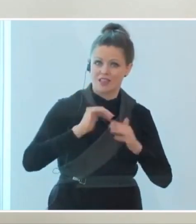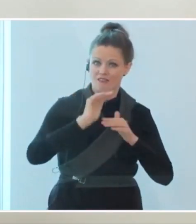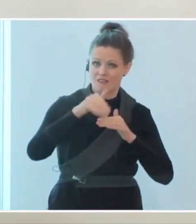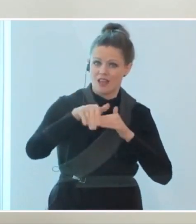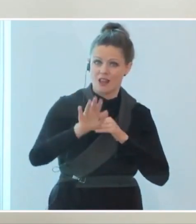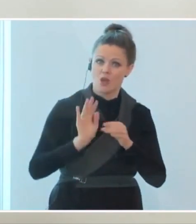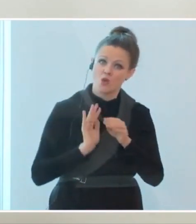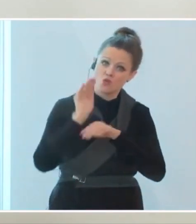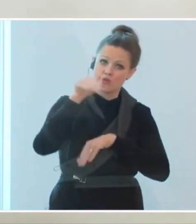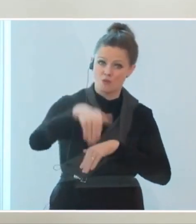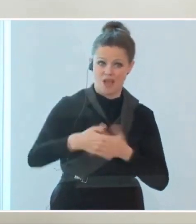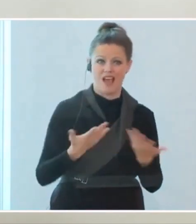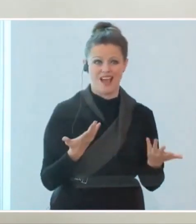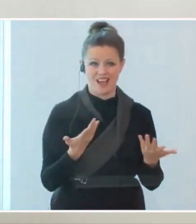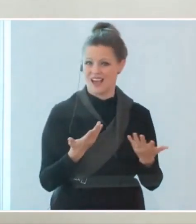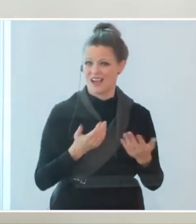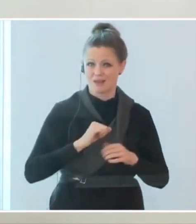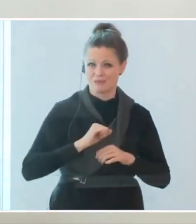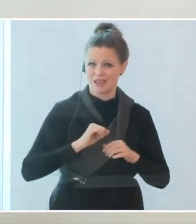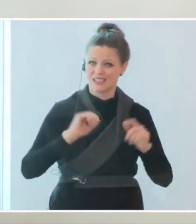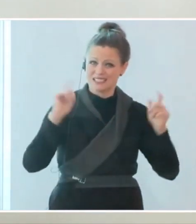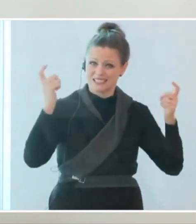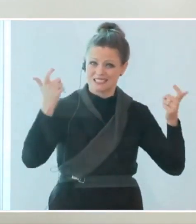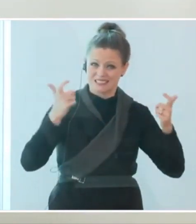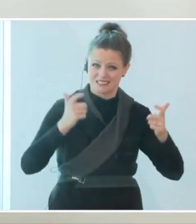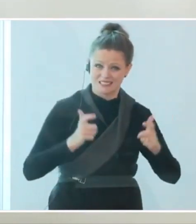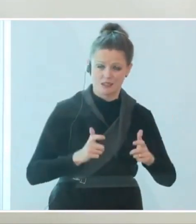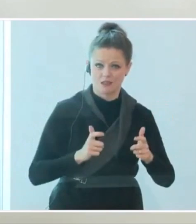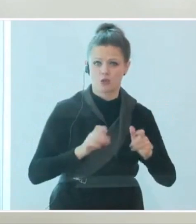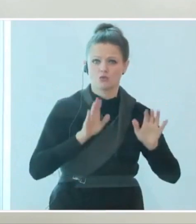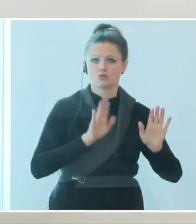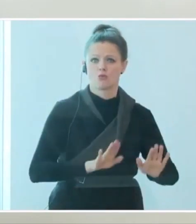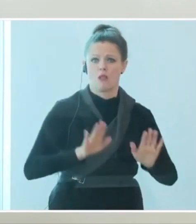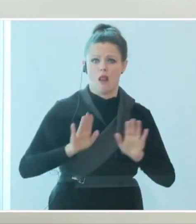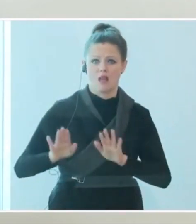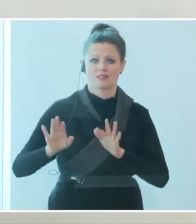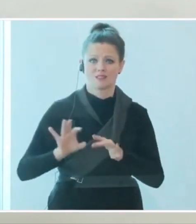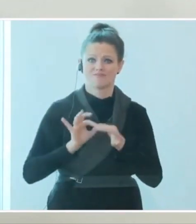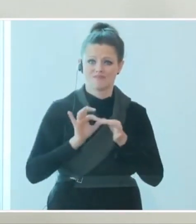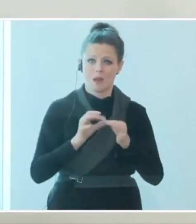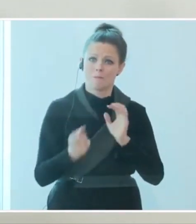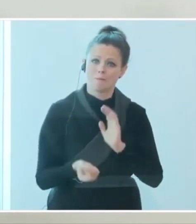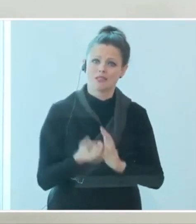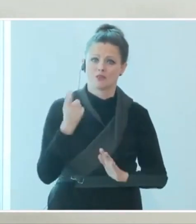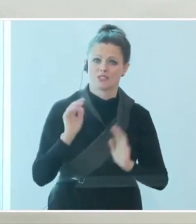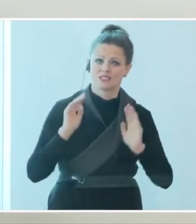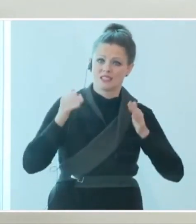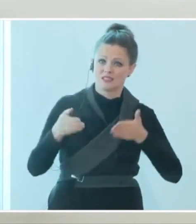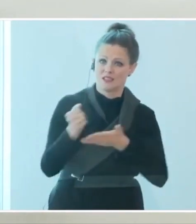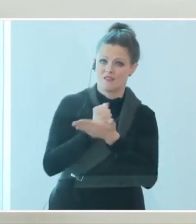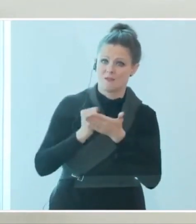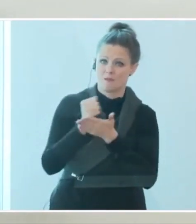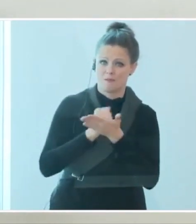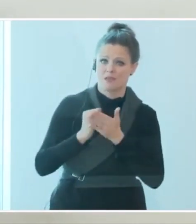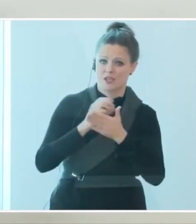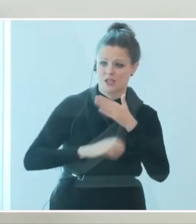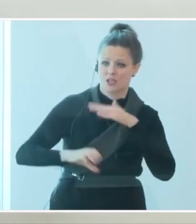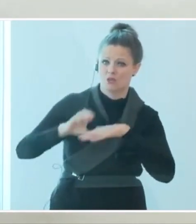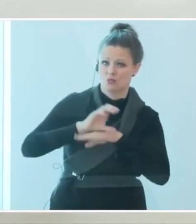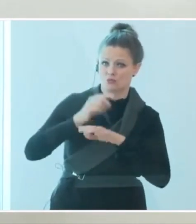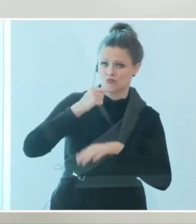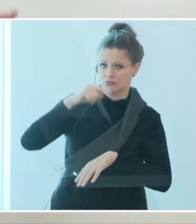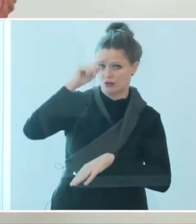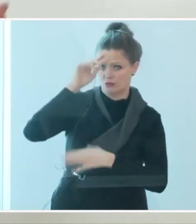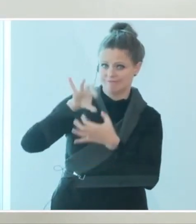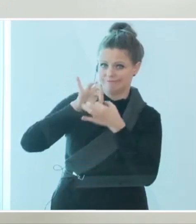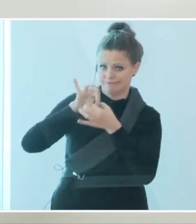nicht schnell genug die Dynamik, insbesondere was die Anspannung auf den intensivmedizinischen Kapazitäten in den Spitälern betrifft.